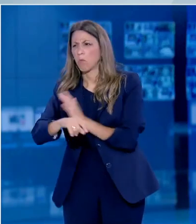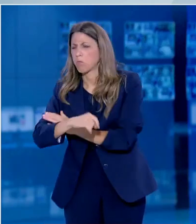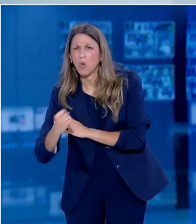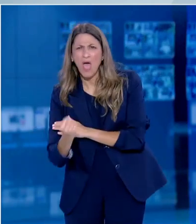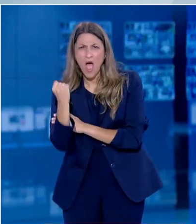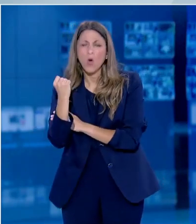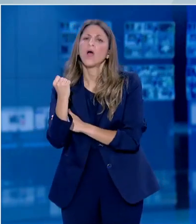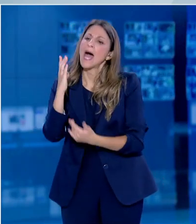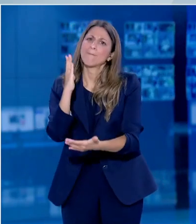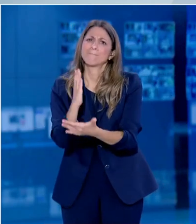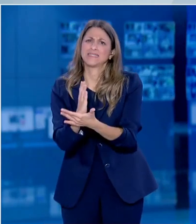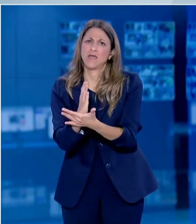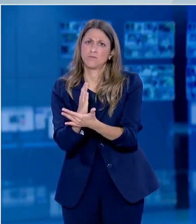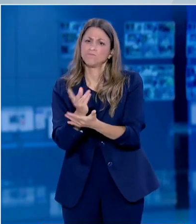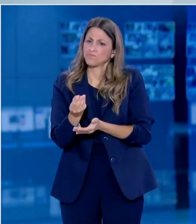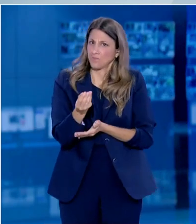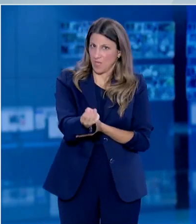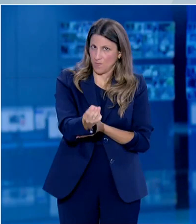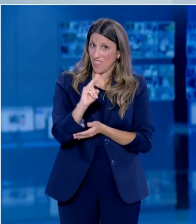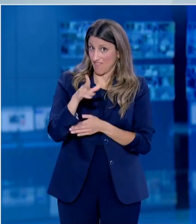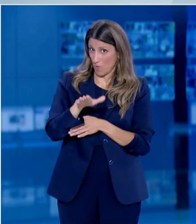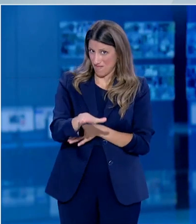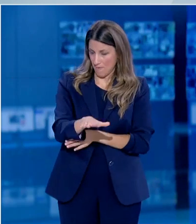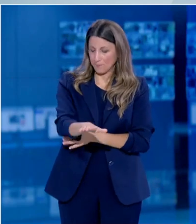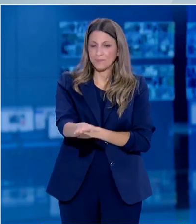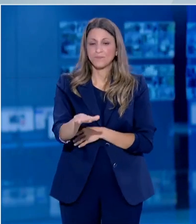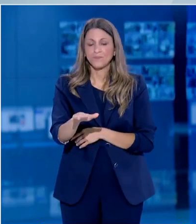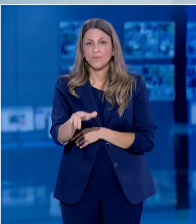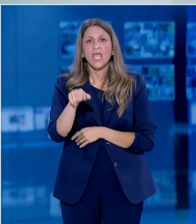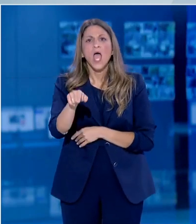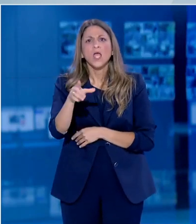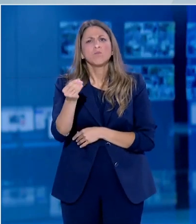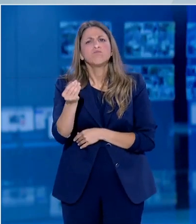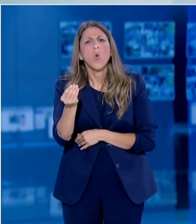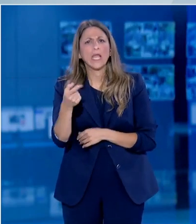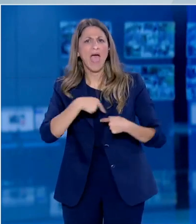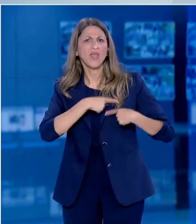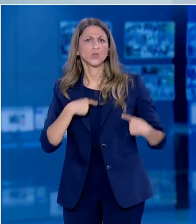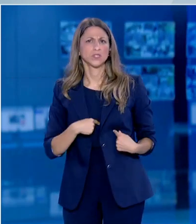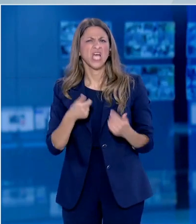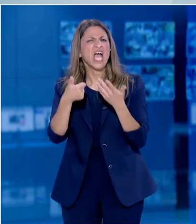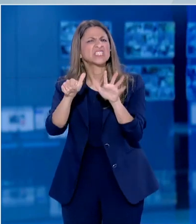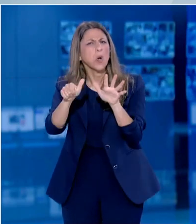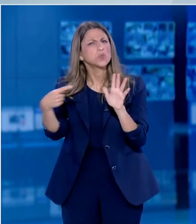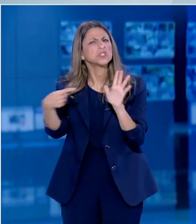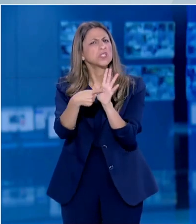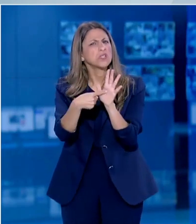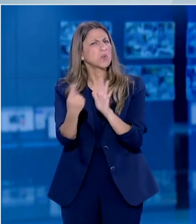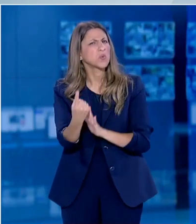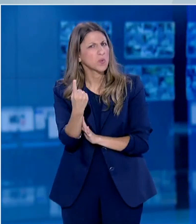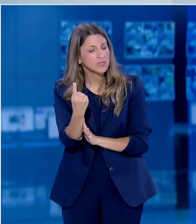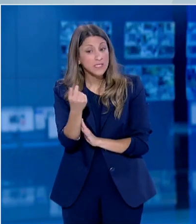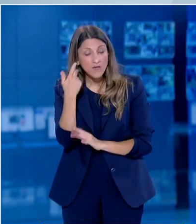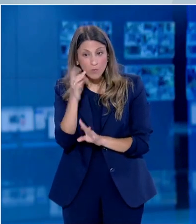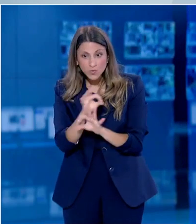τους. Στη μεσαία, στη δεύτερη φάση εξάσουν εκατοντάδες ανθρώπους. Εξακόσους, χίλιους στους οποίους